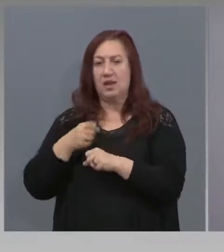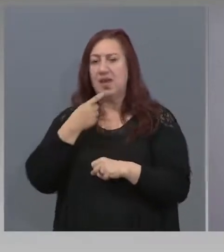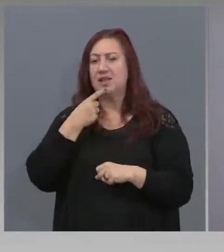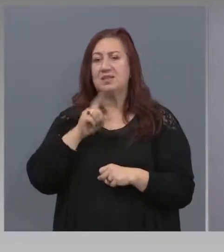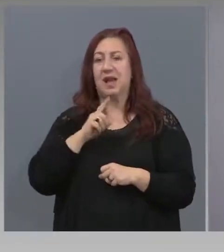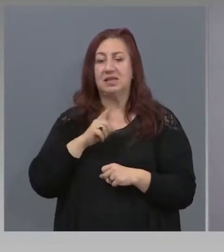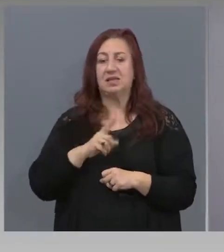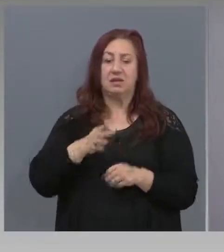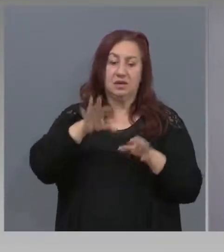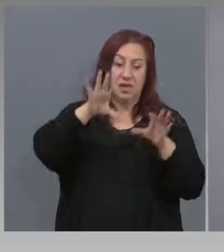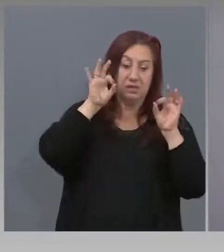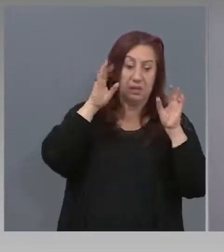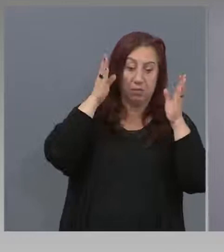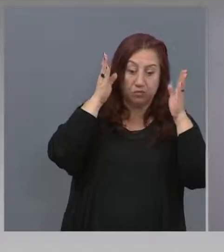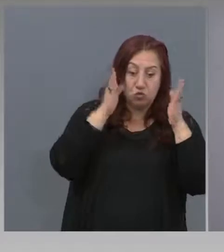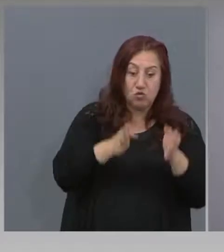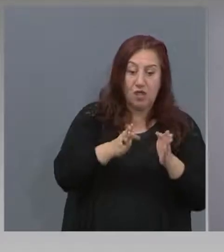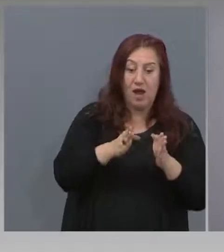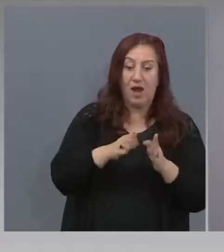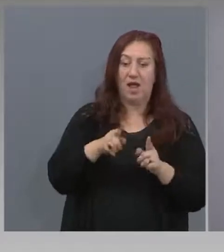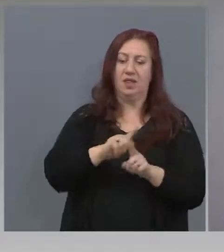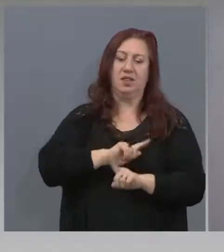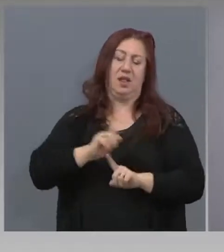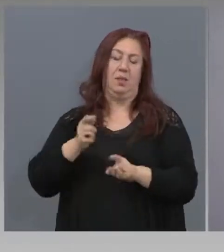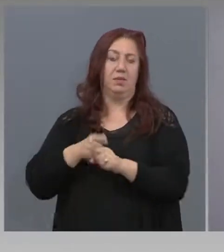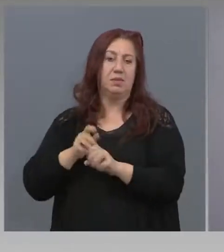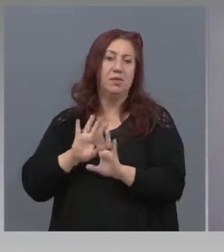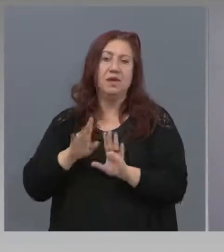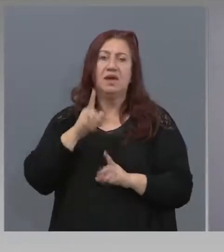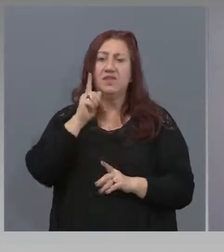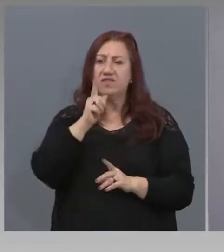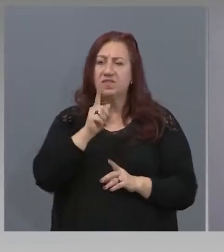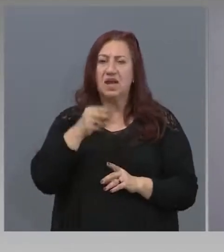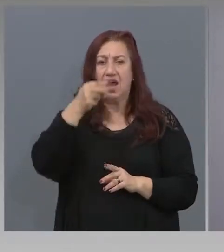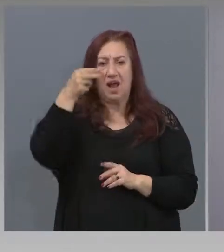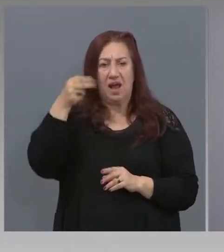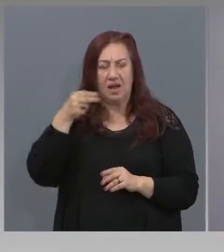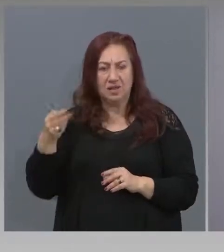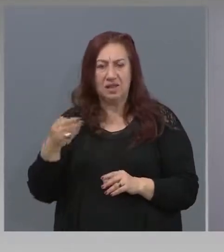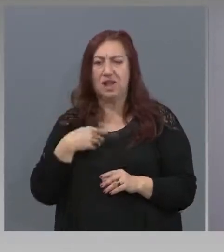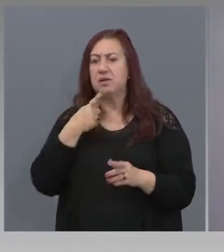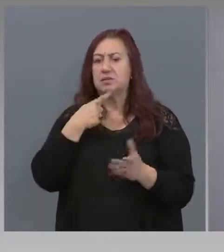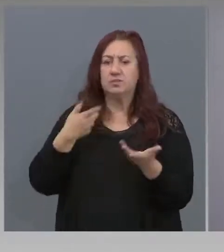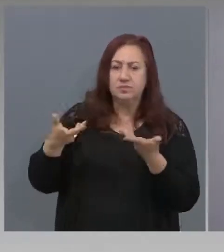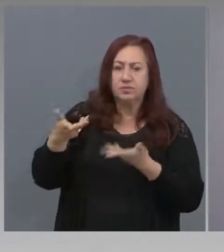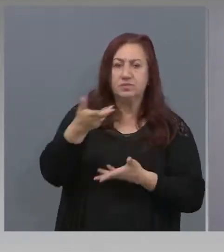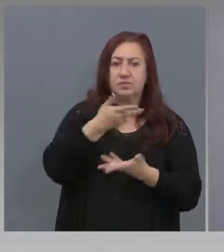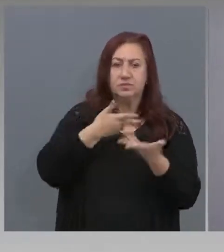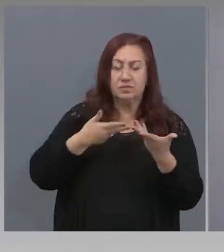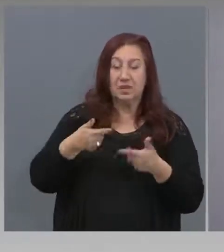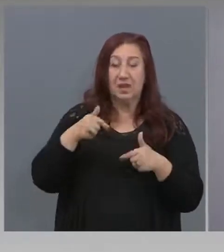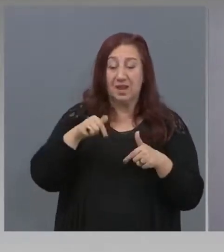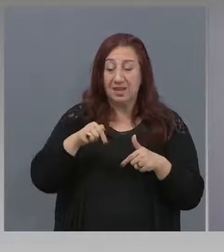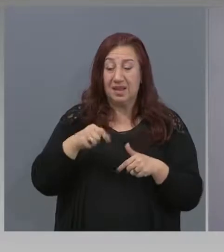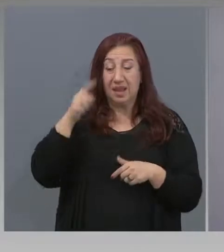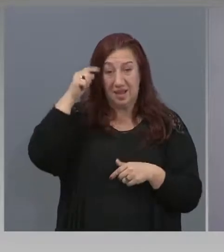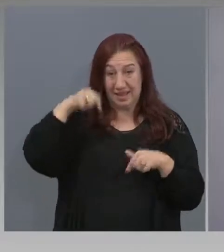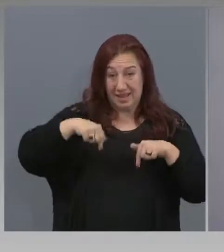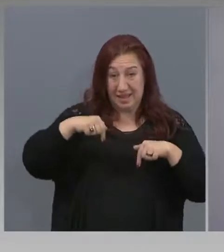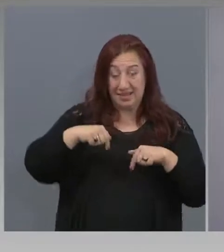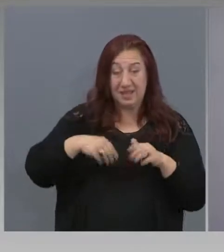или нищо. Всяка тема се обсъжда. Не случайно, повече от два часа и половина, продължи днеща и коалиционен съвет, на който,